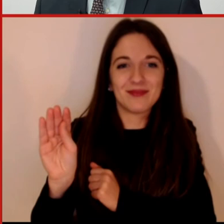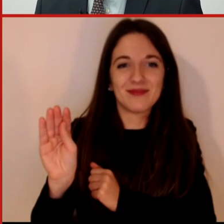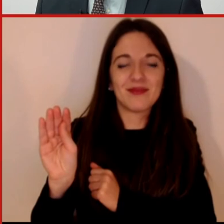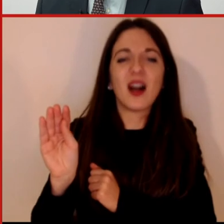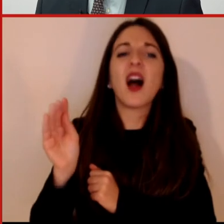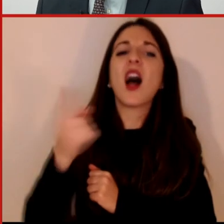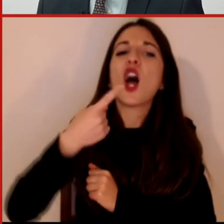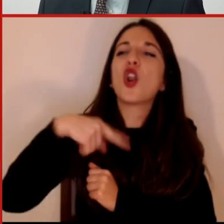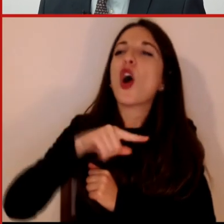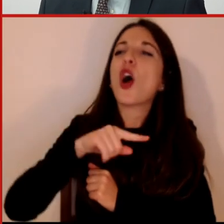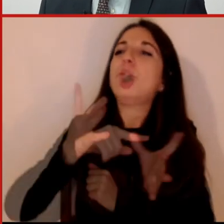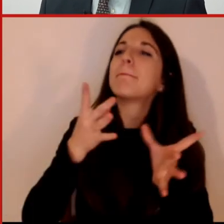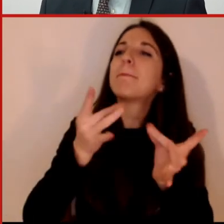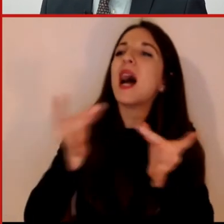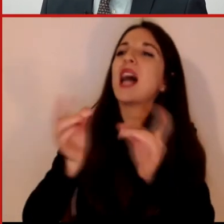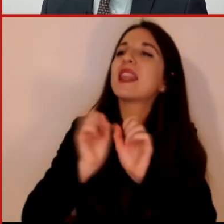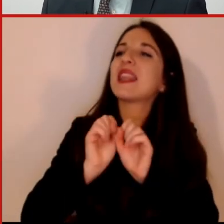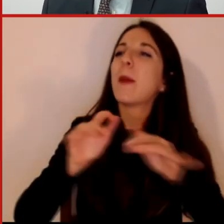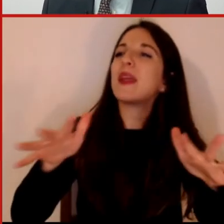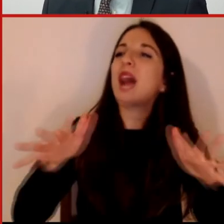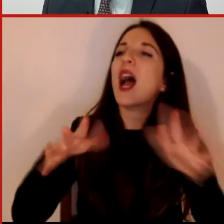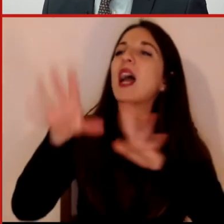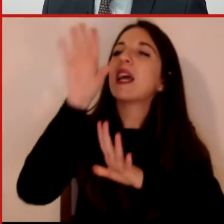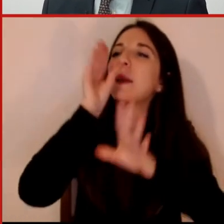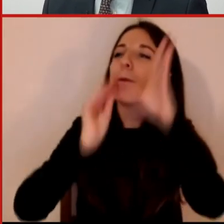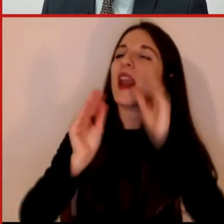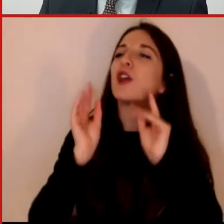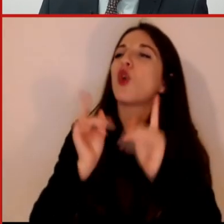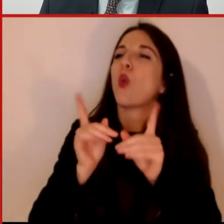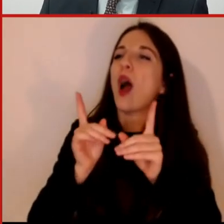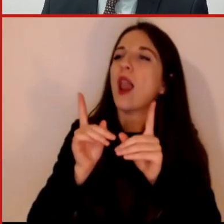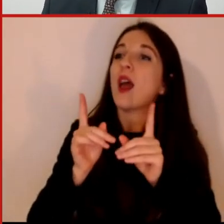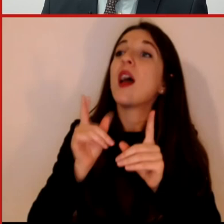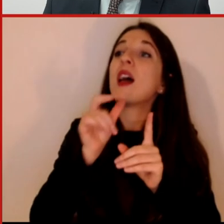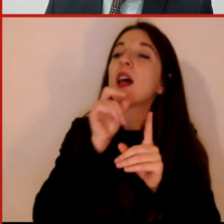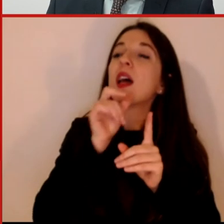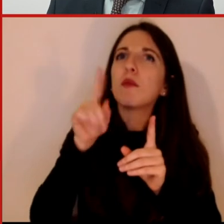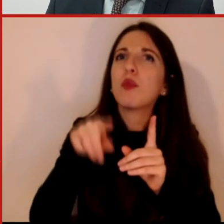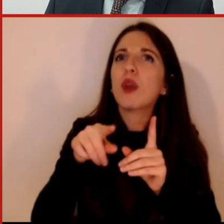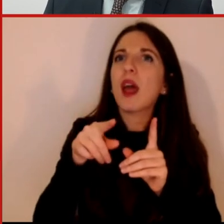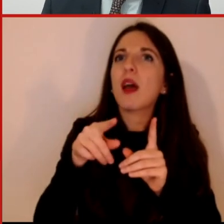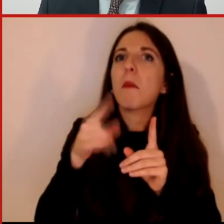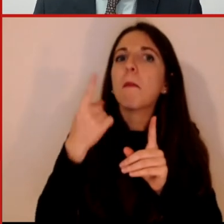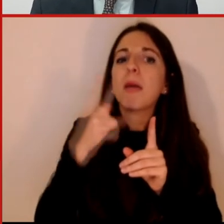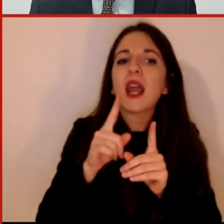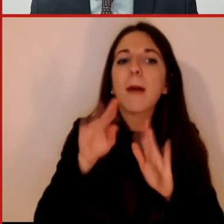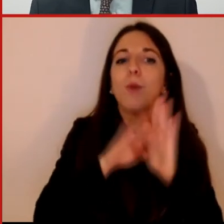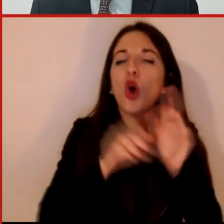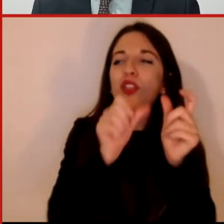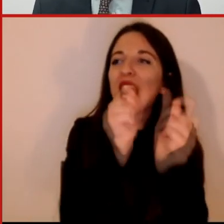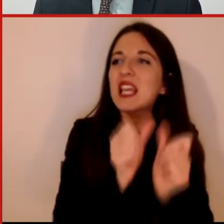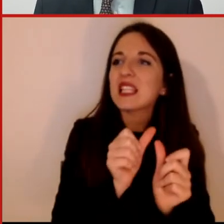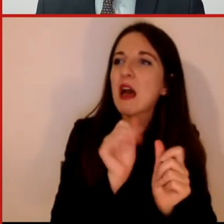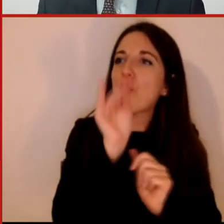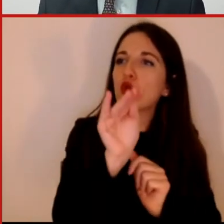pandemia che non sapevamo prima e che ci aiuterà nella modellizzazione futura in positivo e in negativo. Credo che questa sia davvero una